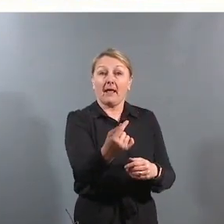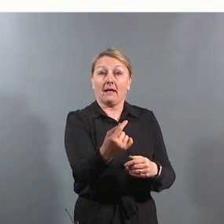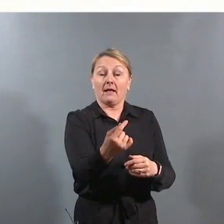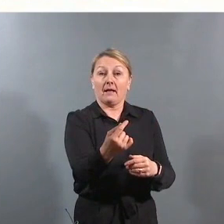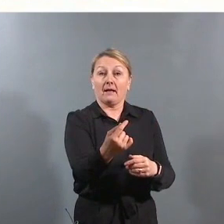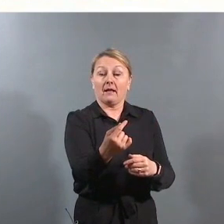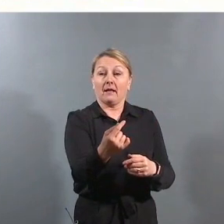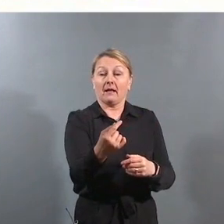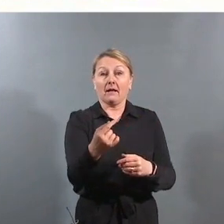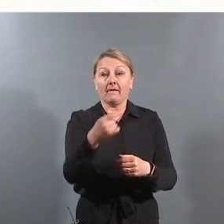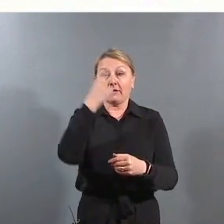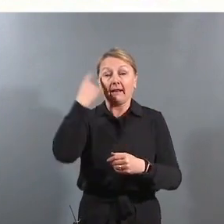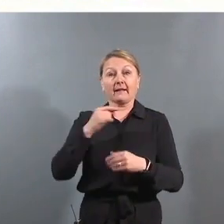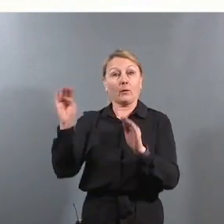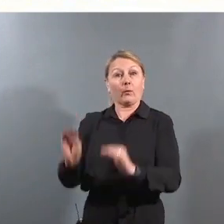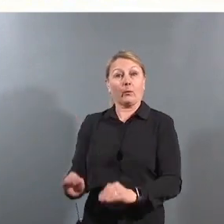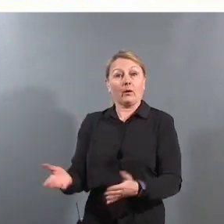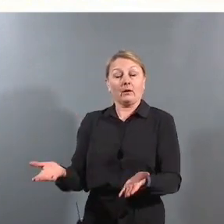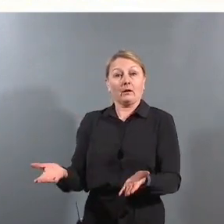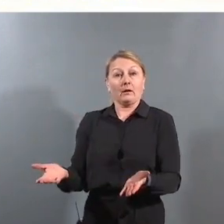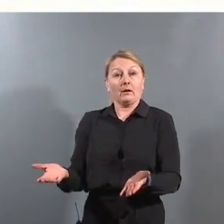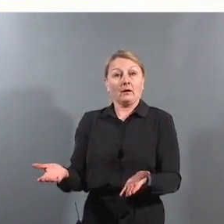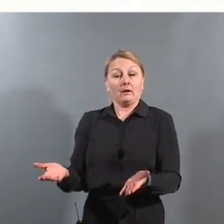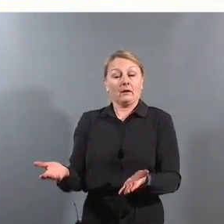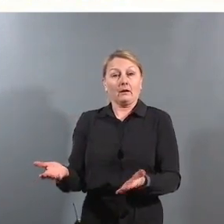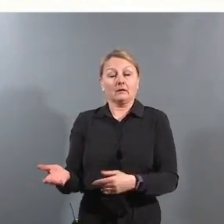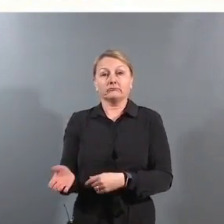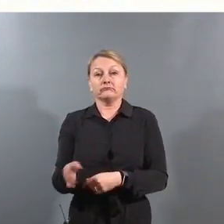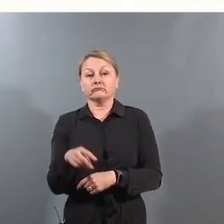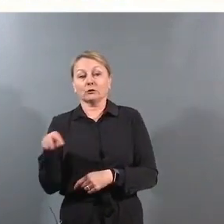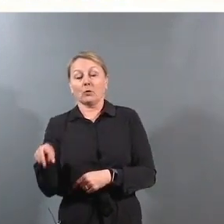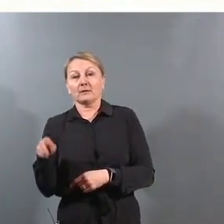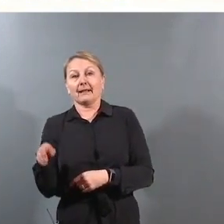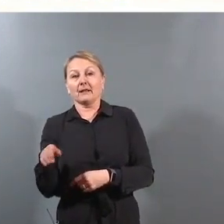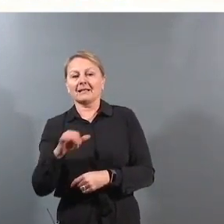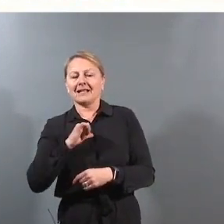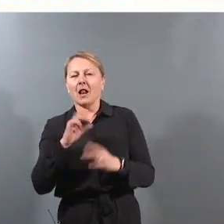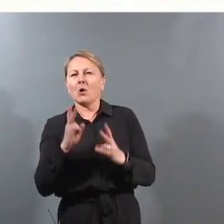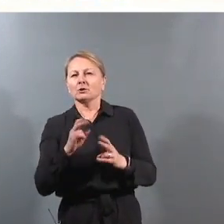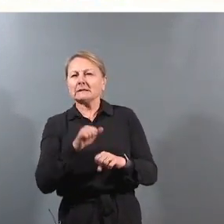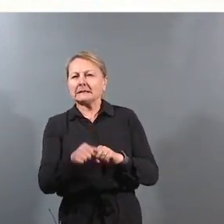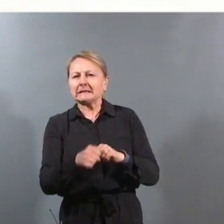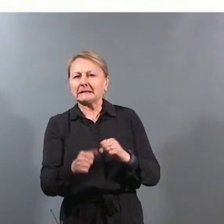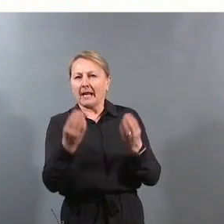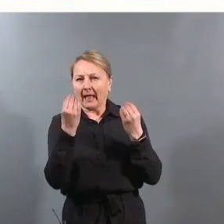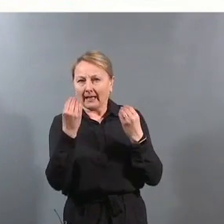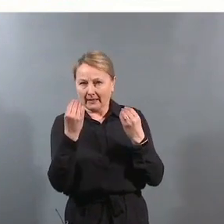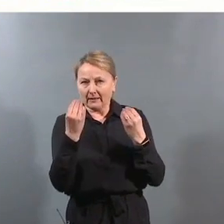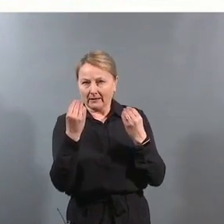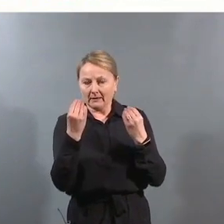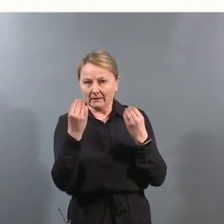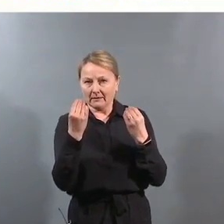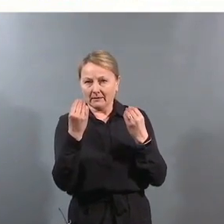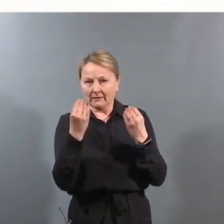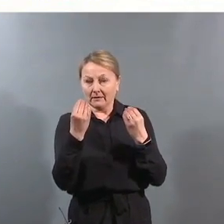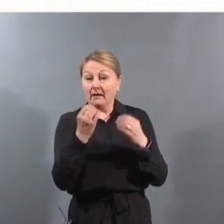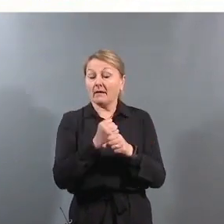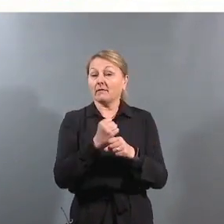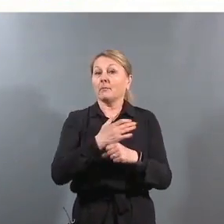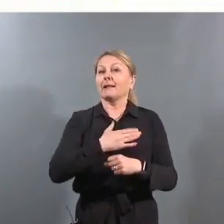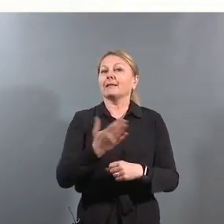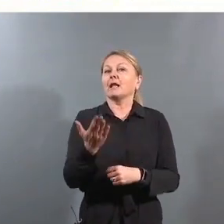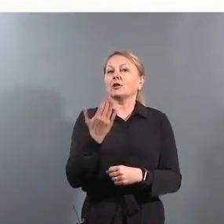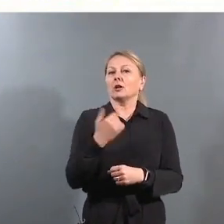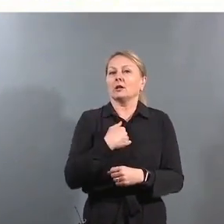mangler de foreldrene. De bare står på siden og har kanskje selv også slitt med læring. Og mitt inntrykk er